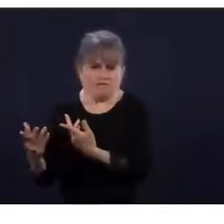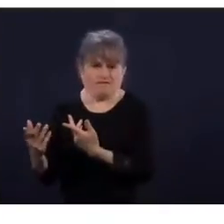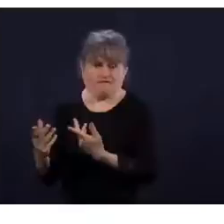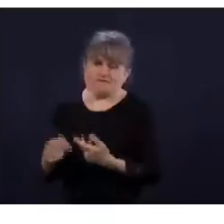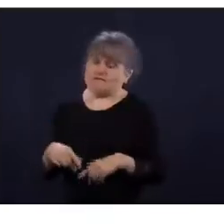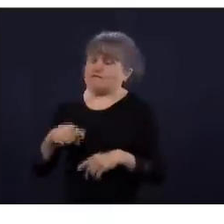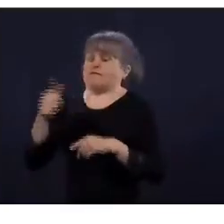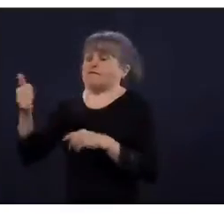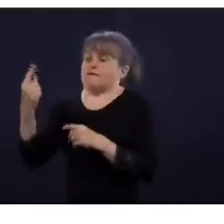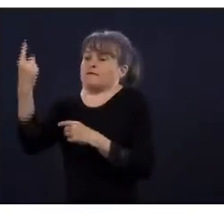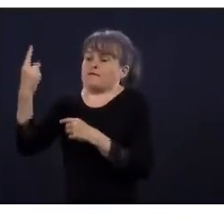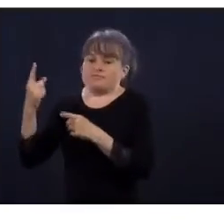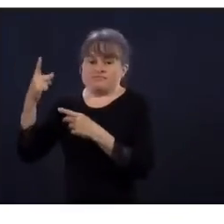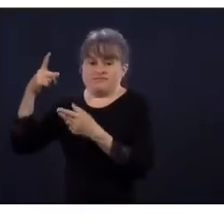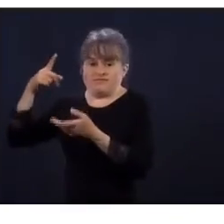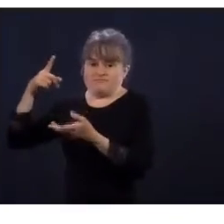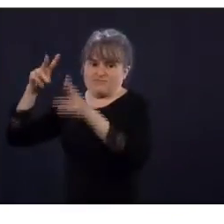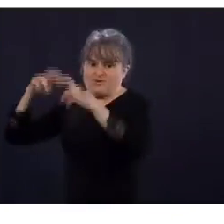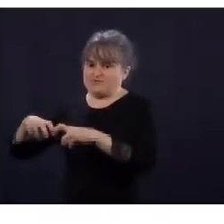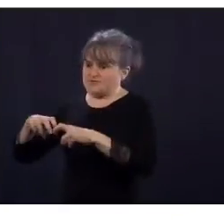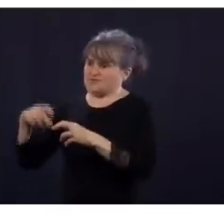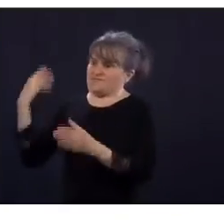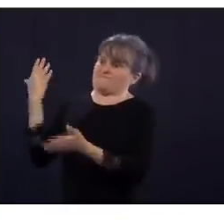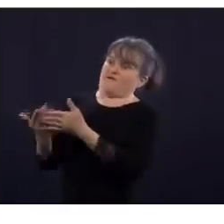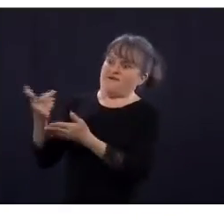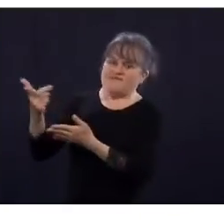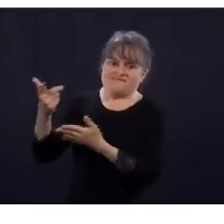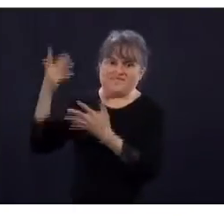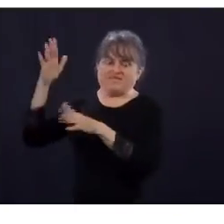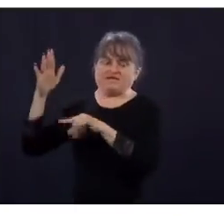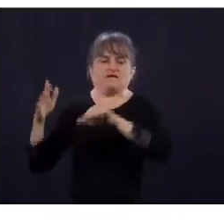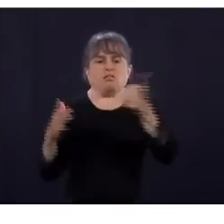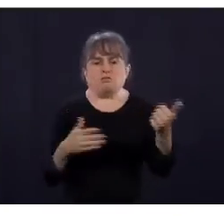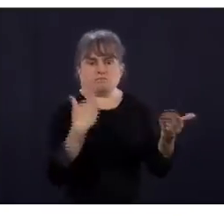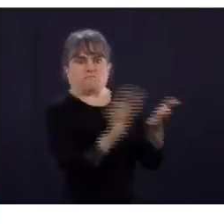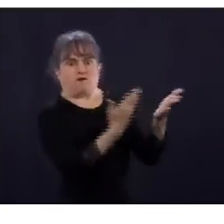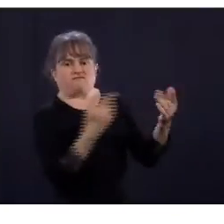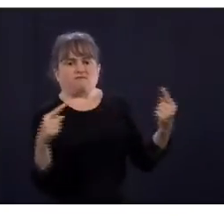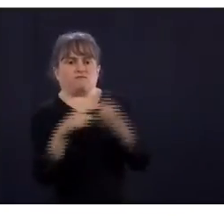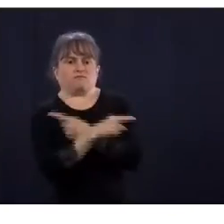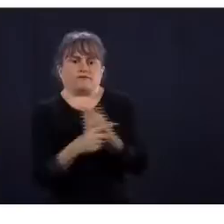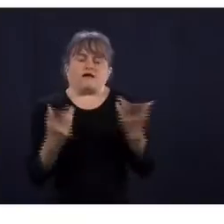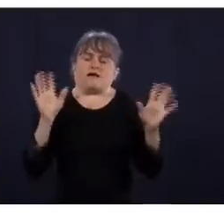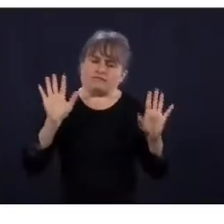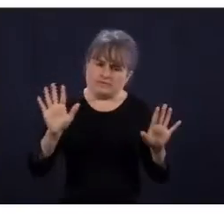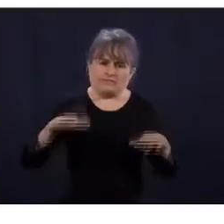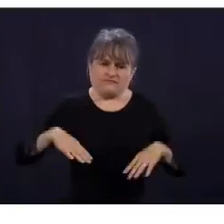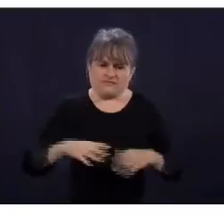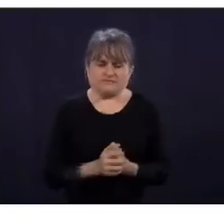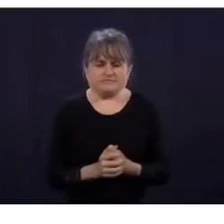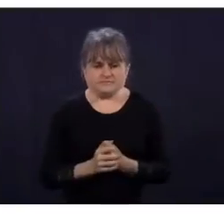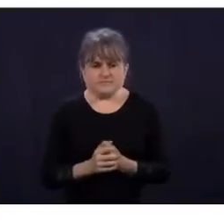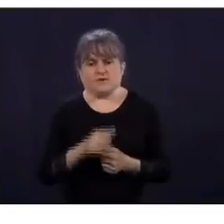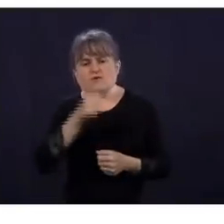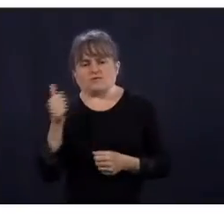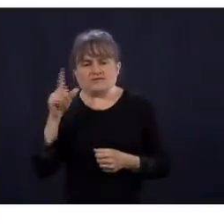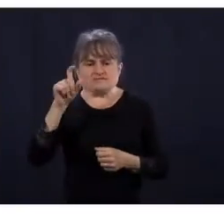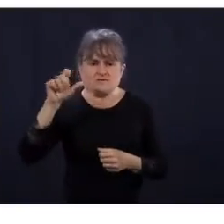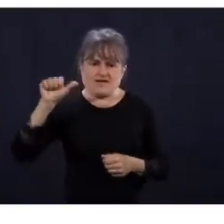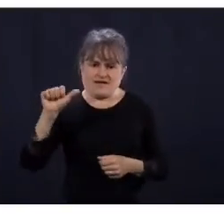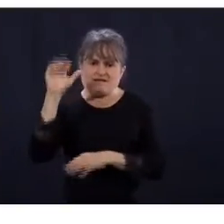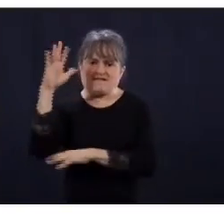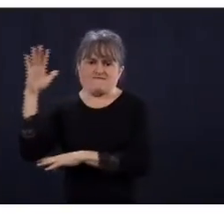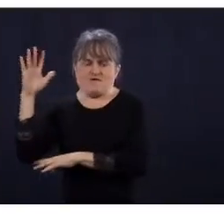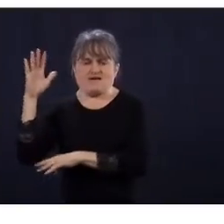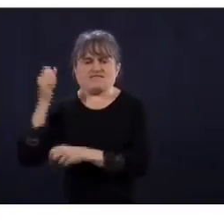semaines. On a appris aujourd'hui que le CHU avait récupéré 45 millions concernant les masques qui ne sont jamais arrivés.